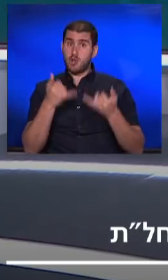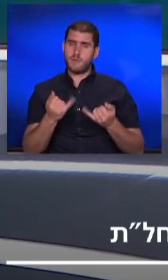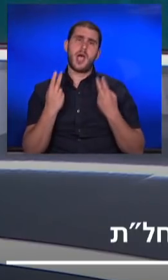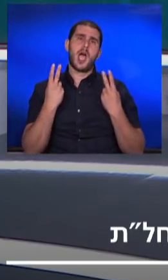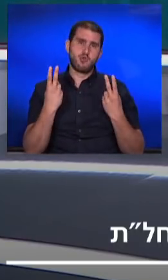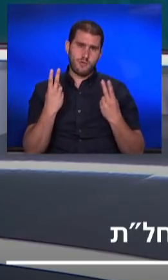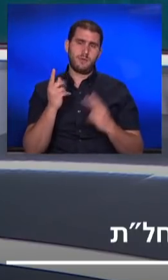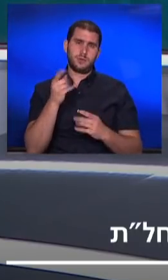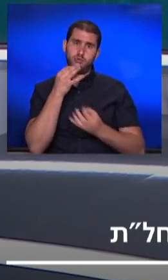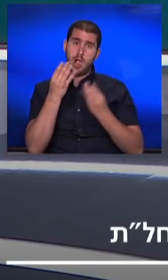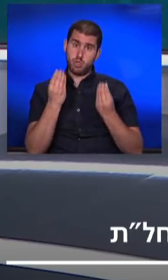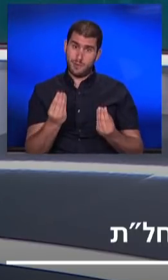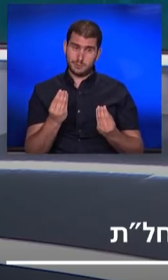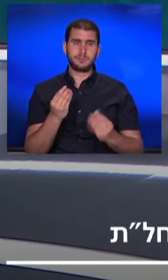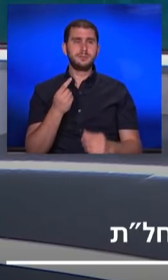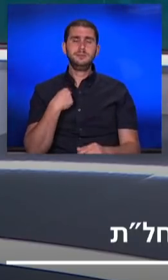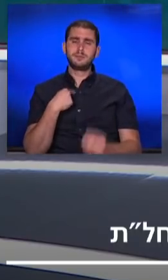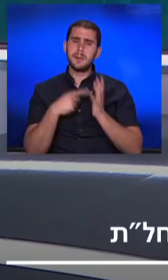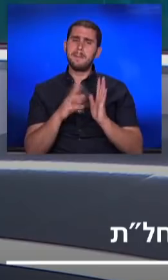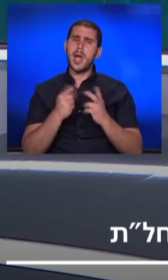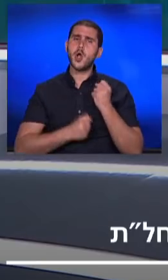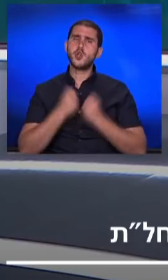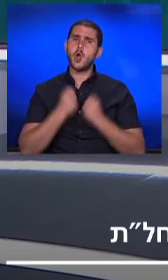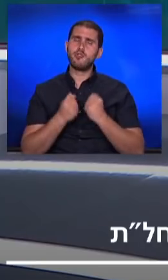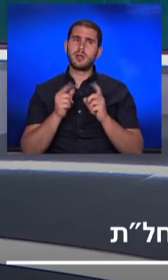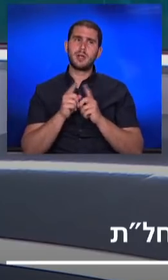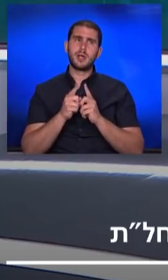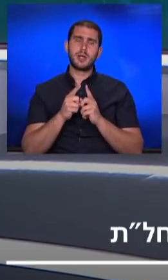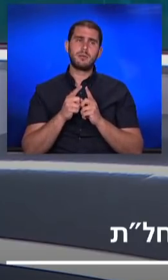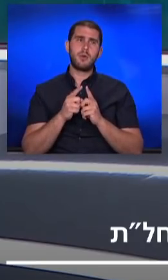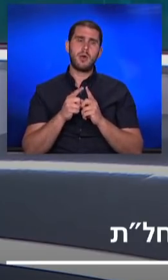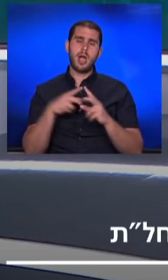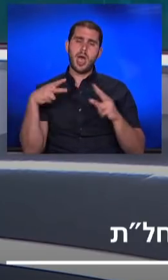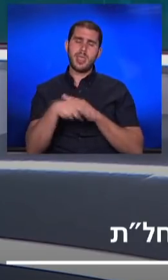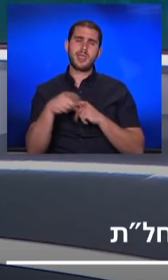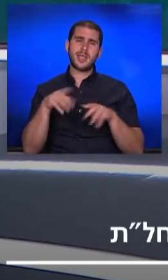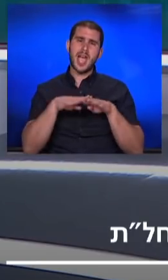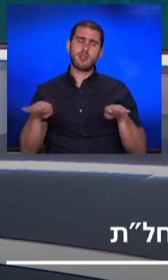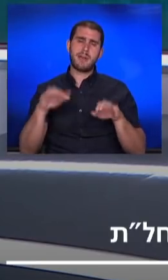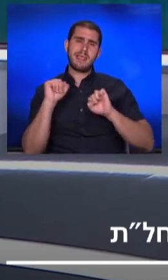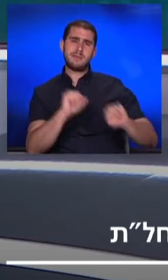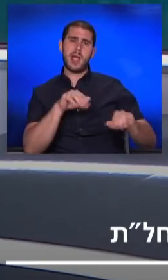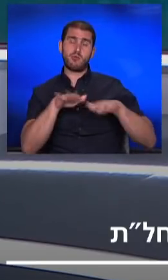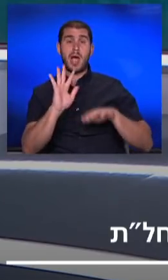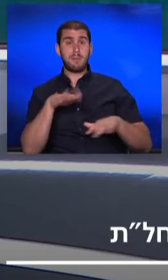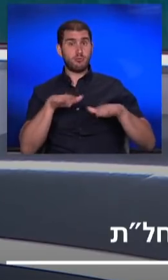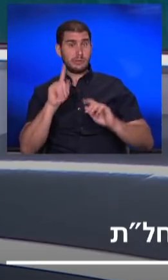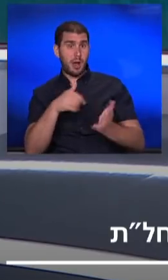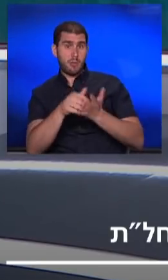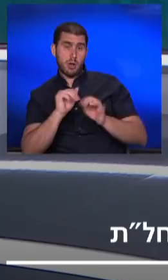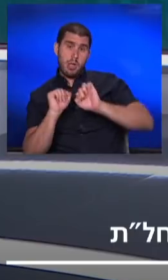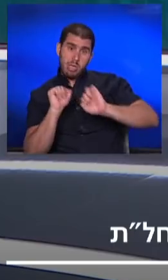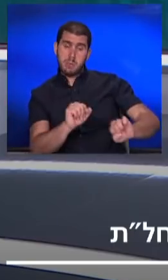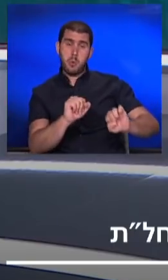ושלא טובות, אבל בסופו של דבר מראה מה הקושי בניתוק של משק מתמיכה ממשלתית. השאלה היא האם הממשלה צריכה להמשיך ולתמוך בצורה